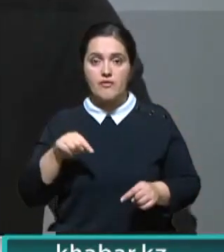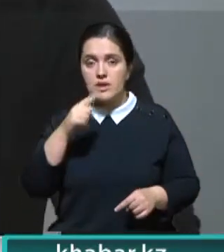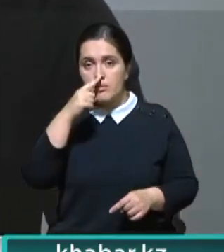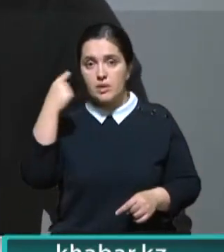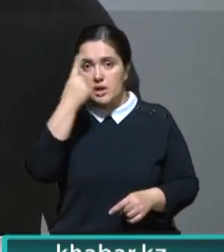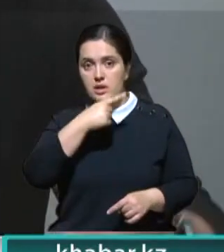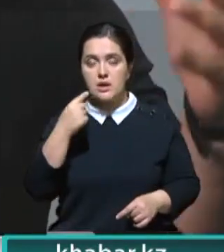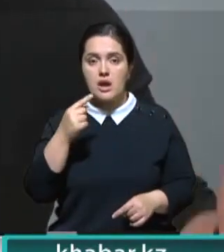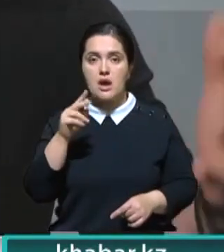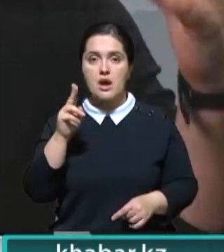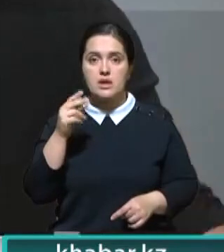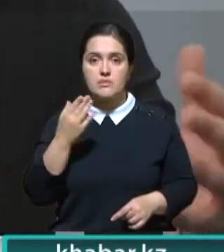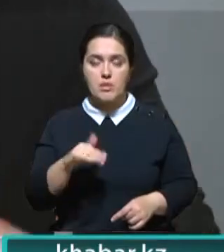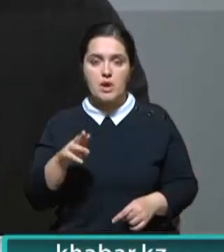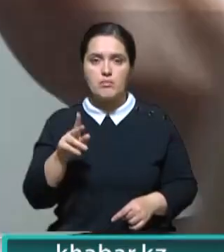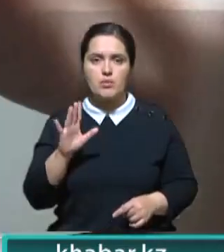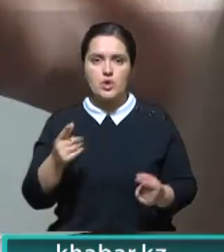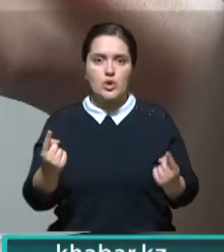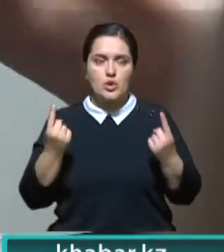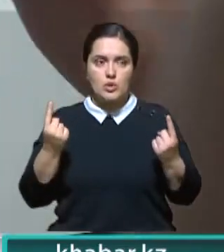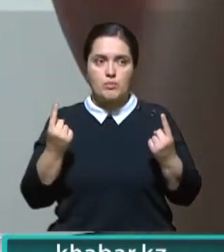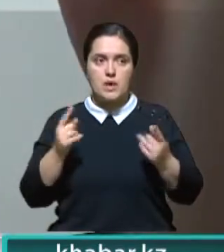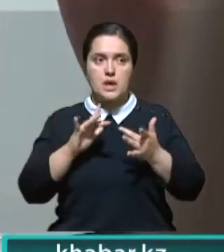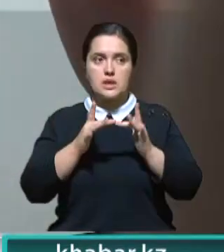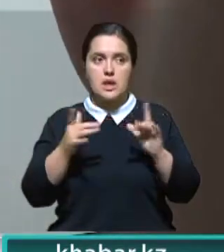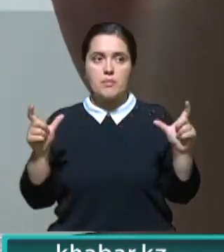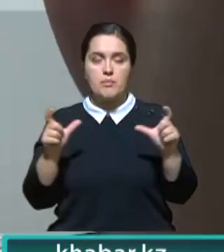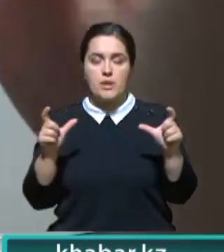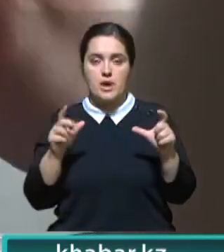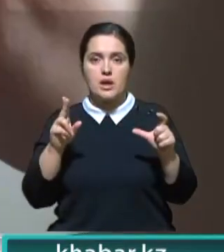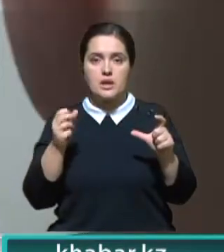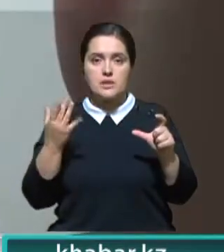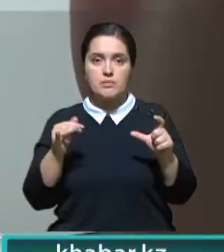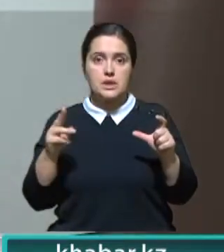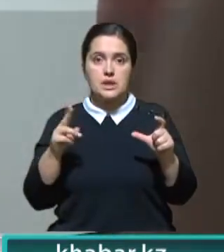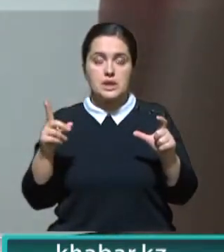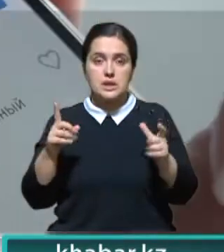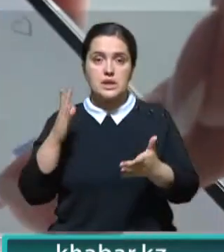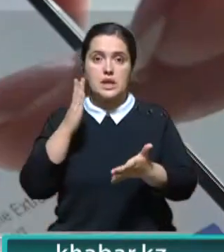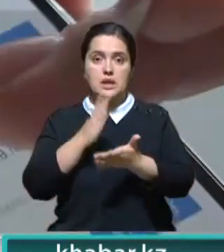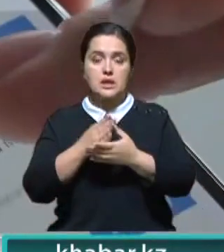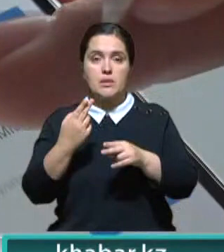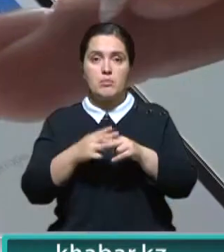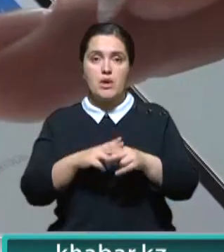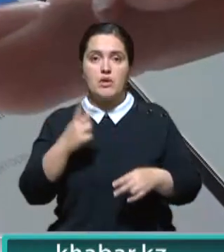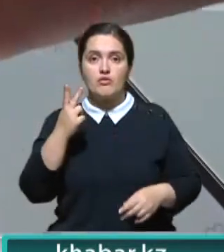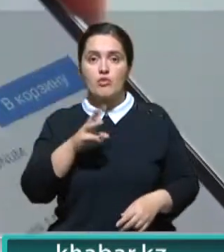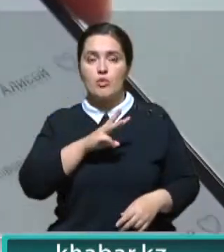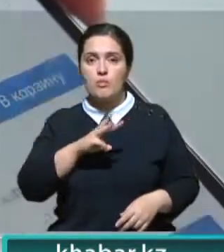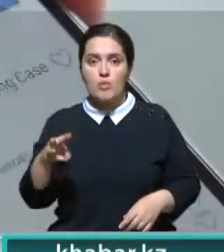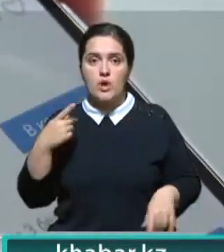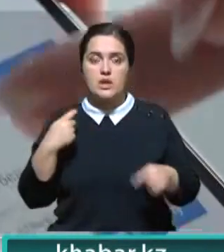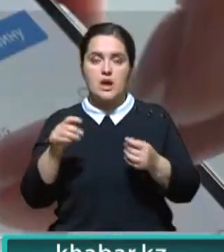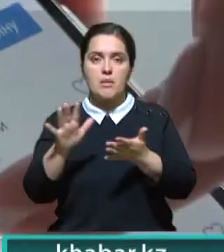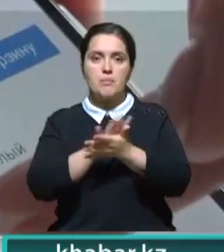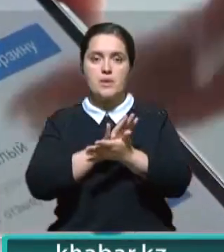Каспий Жума станет самой масштабной. В интернет-магазине на Каспий Киезет представлено более 2 миллионов товаров с